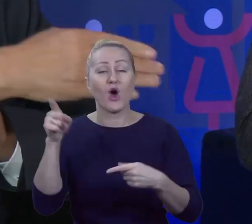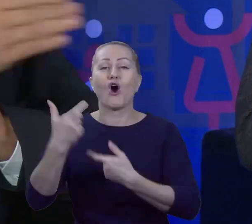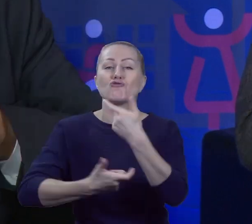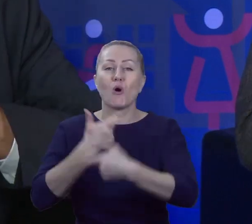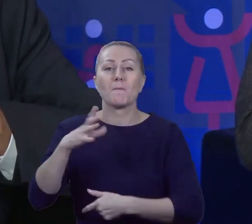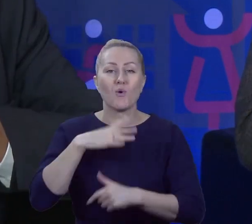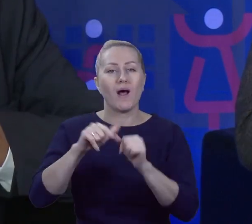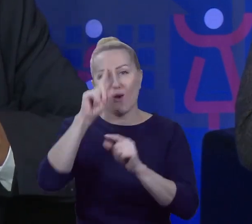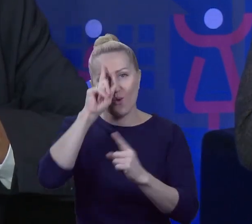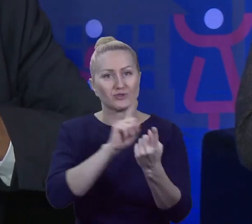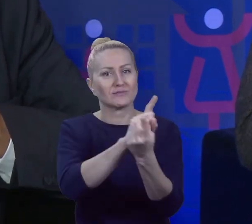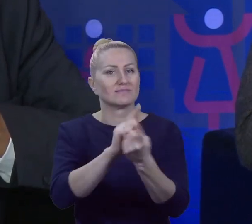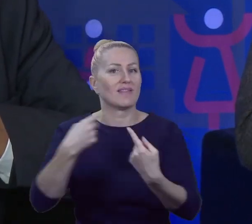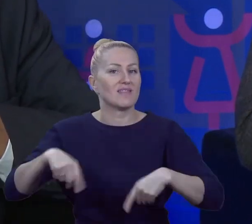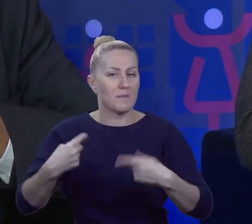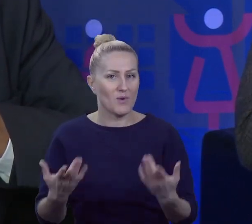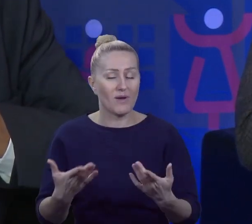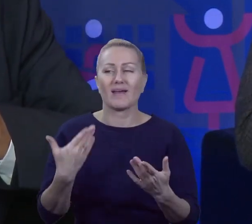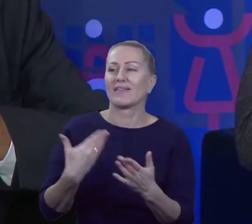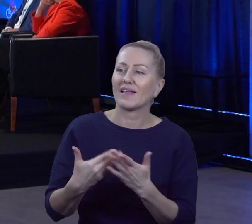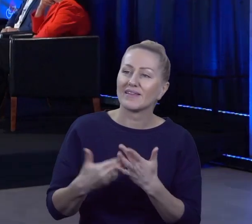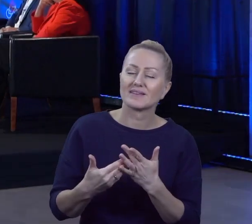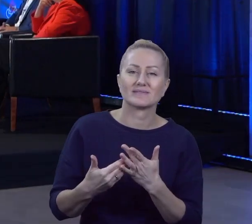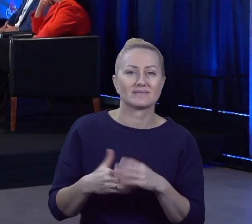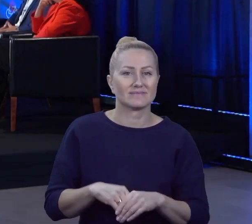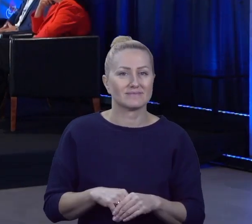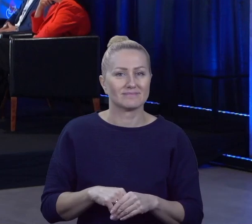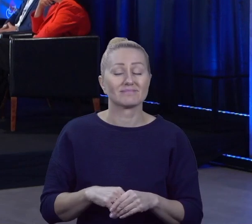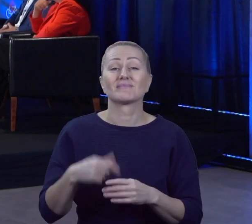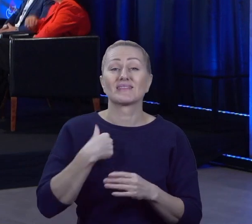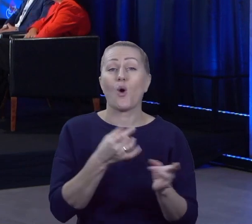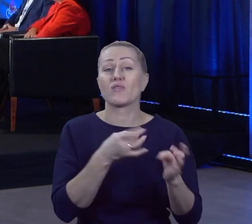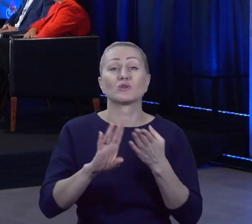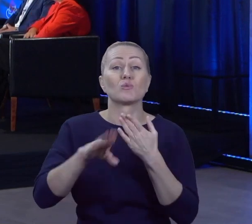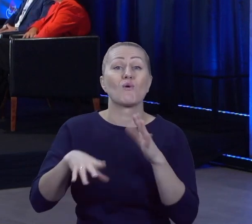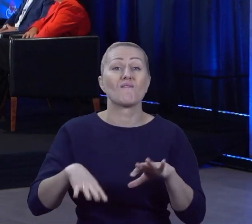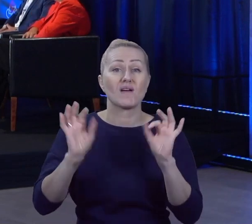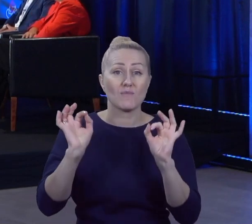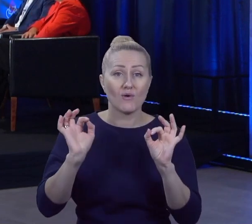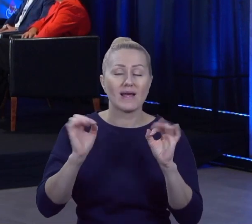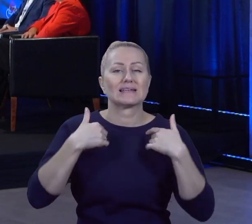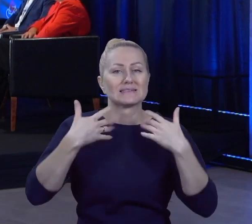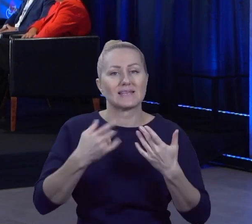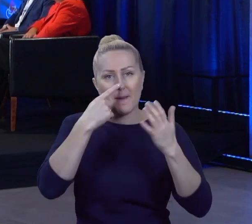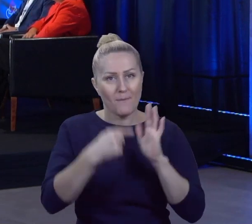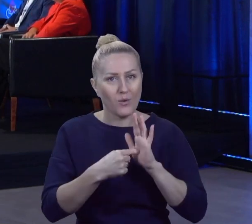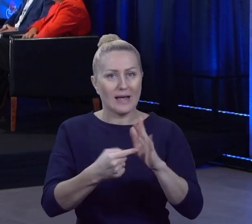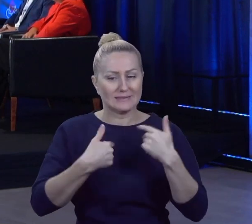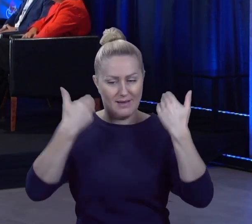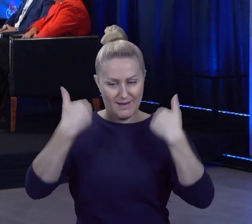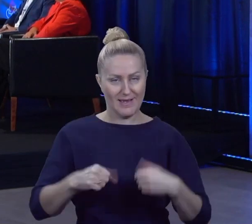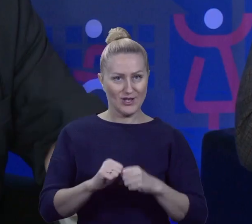nie wychodził do ludzi. Nie był znany dla... Dlatego ja zaraz po wyborach, proszę Państwa, żeby pokazać taką otwartość,